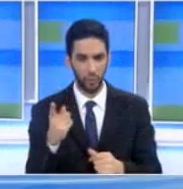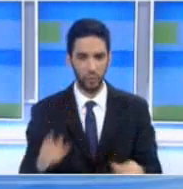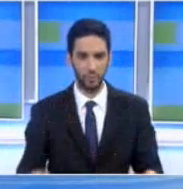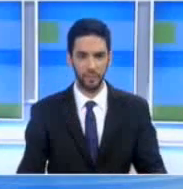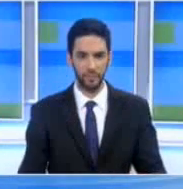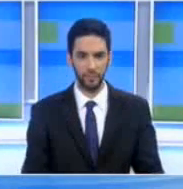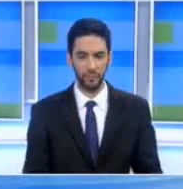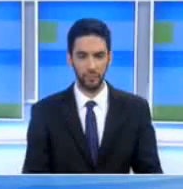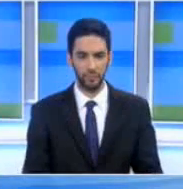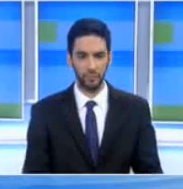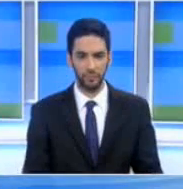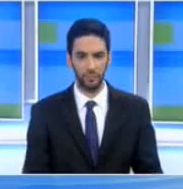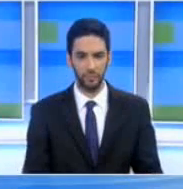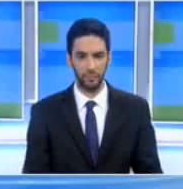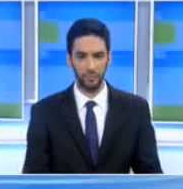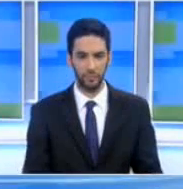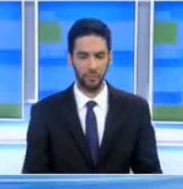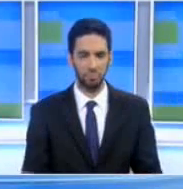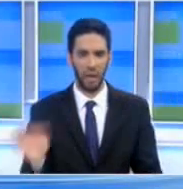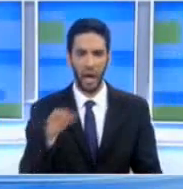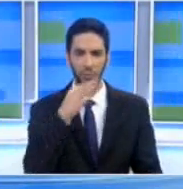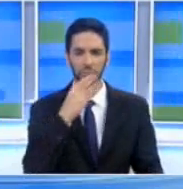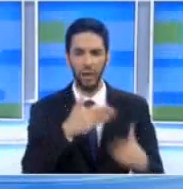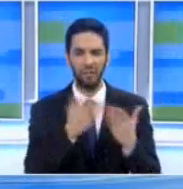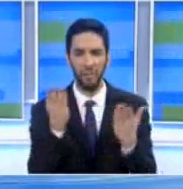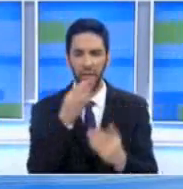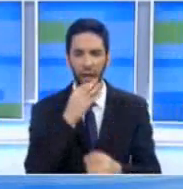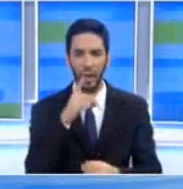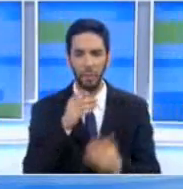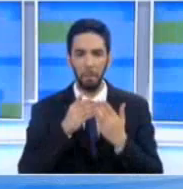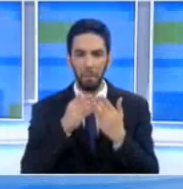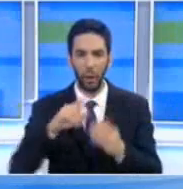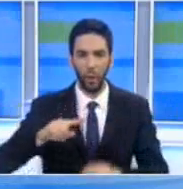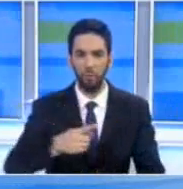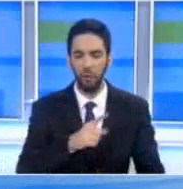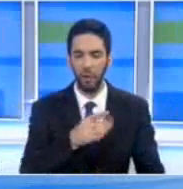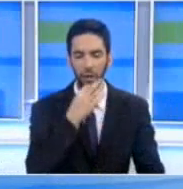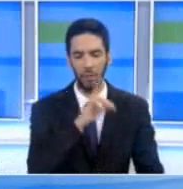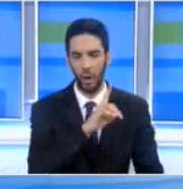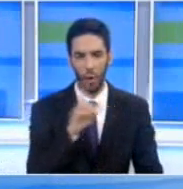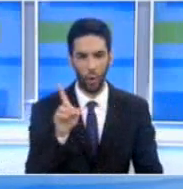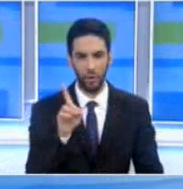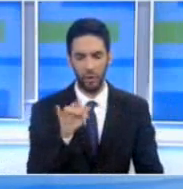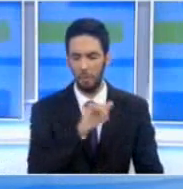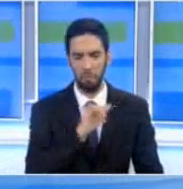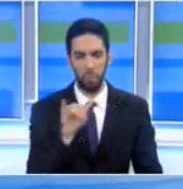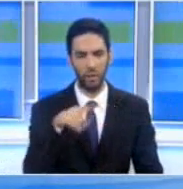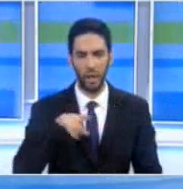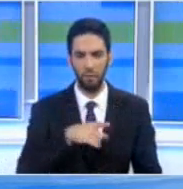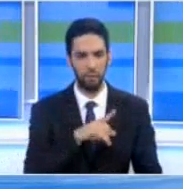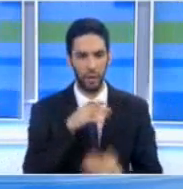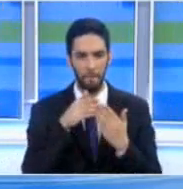συνδρομή και όσον αφορά την πρόκληση από όλες τις πληροφορίες που έχουμε εμείς που συντονίζουμε την επιχείρηση δεν υπήρχε καμία πρόκληση